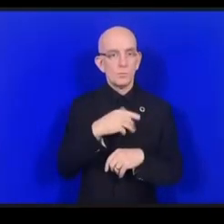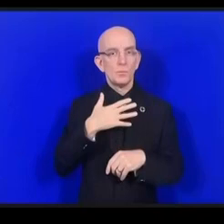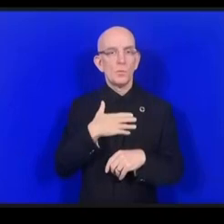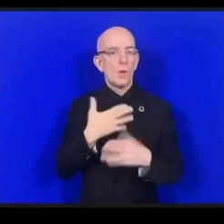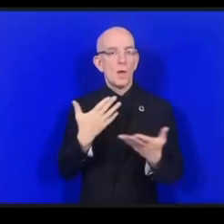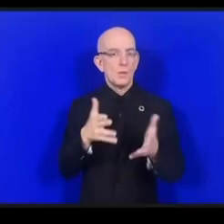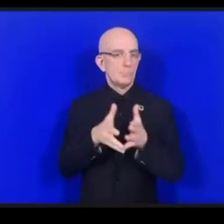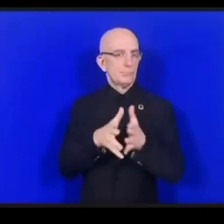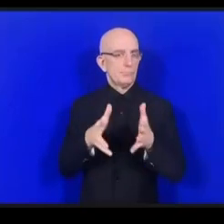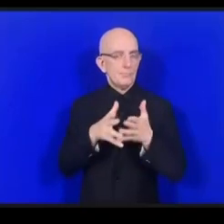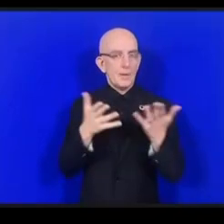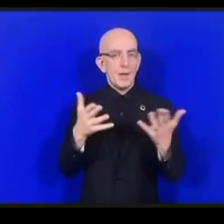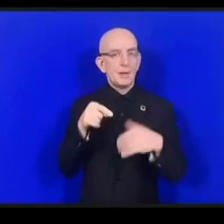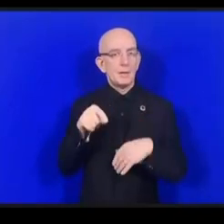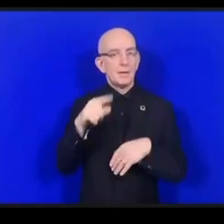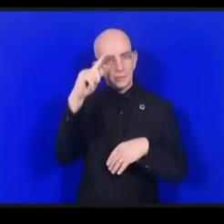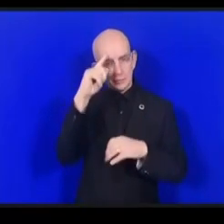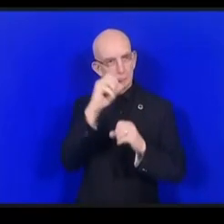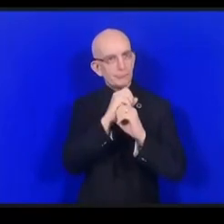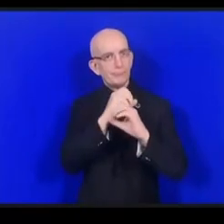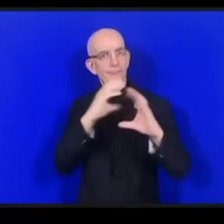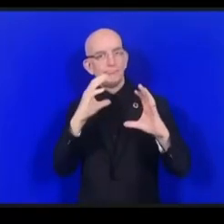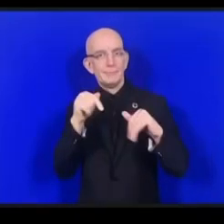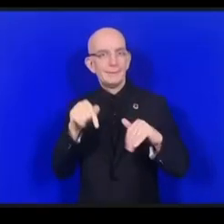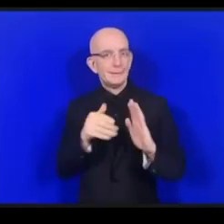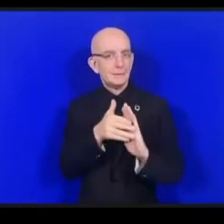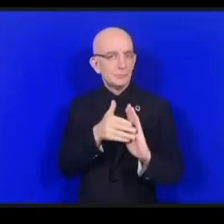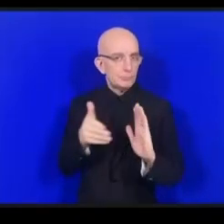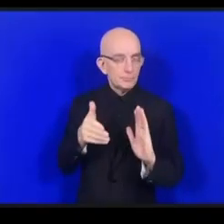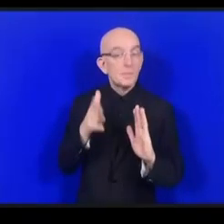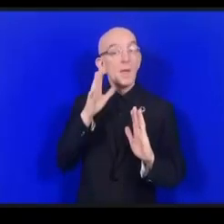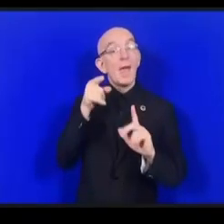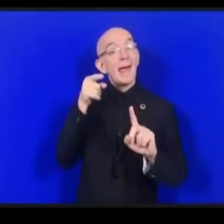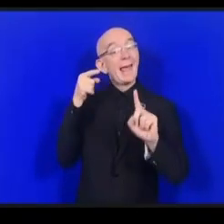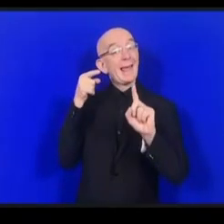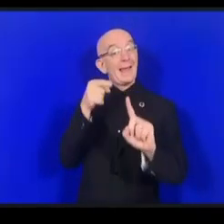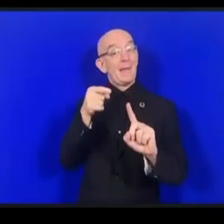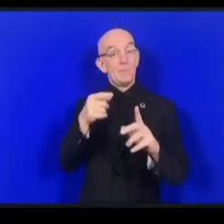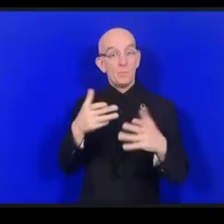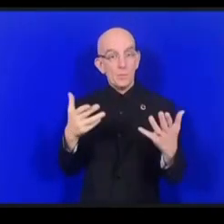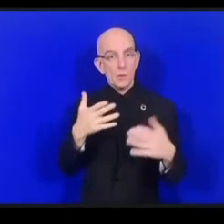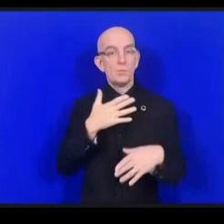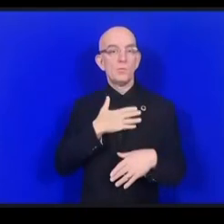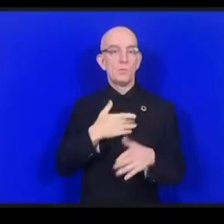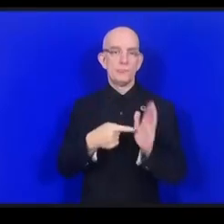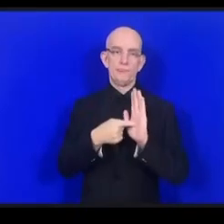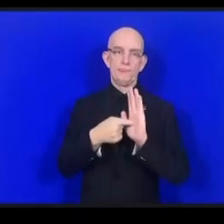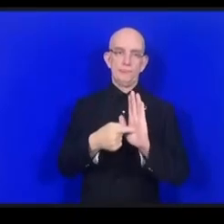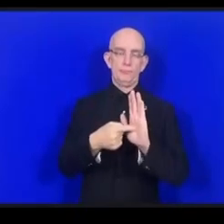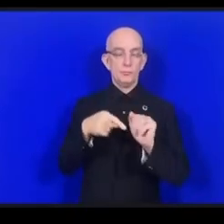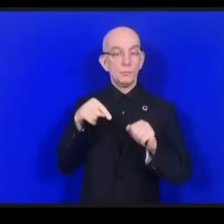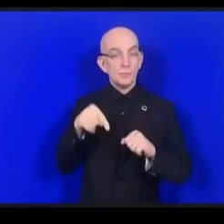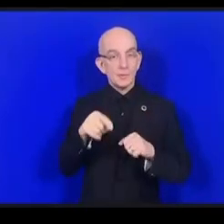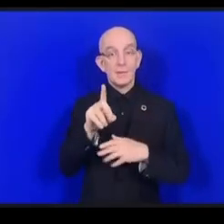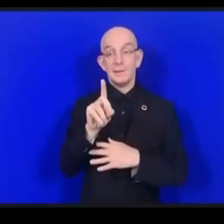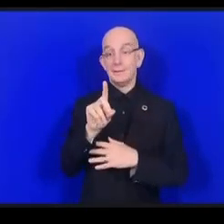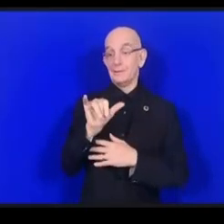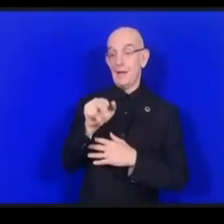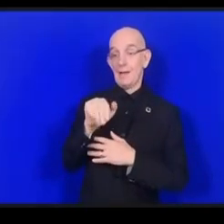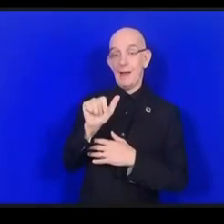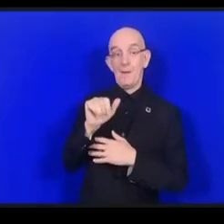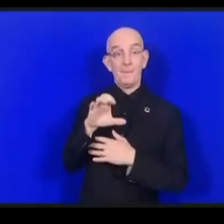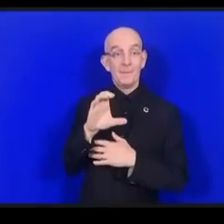تستشرح المفهوم الهدف هو أن نعرف كيف يمكن لهذه تحالفة تساهم في الموضوعات الأساسية التي ينبري لها